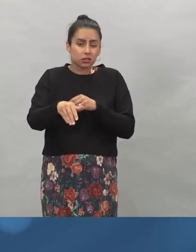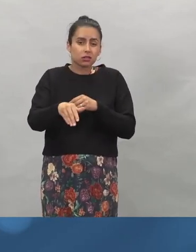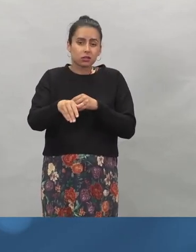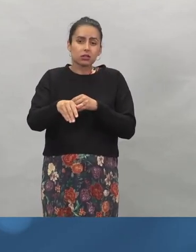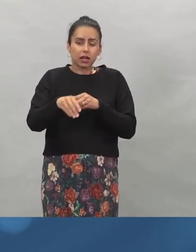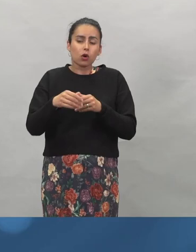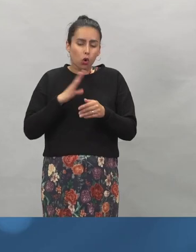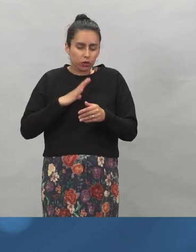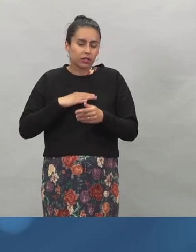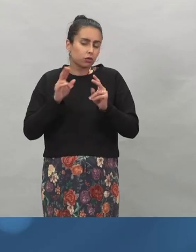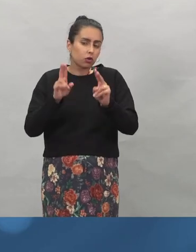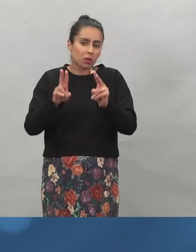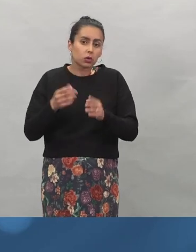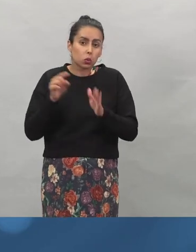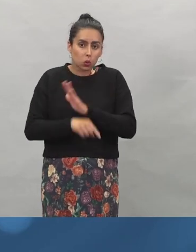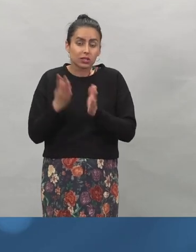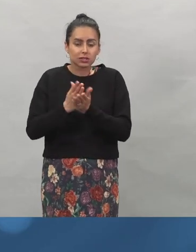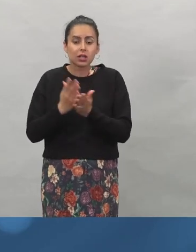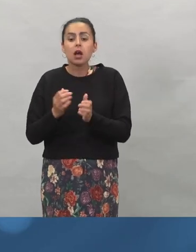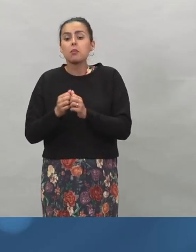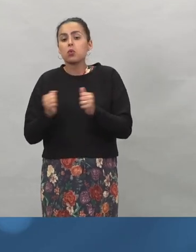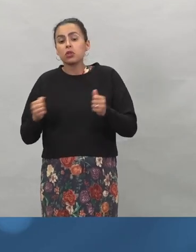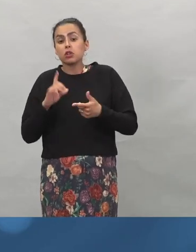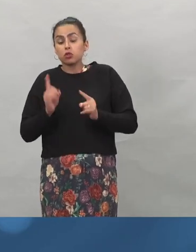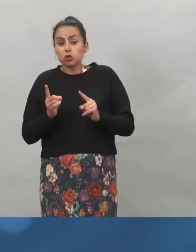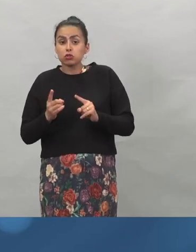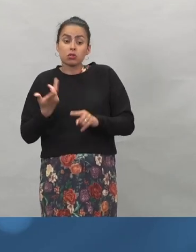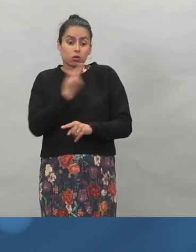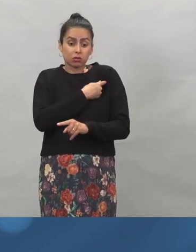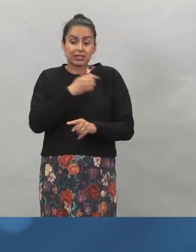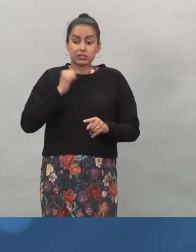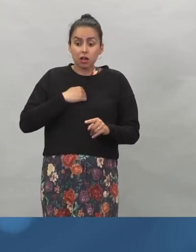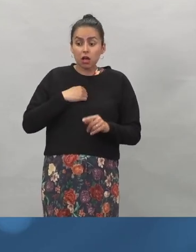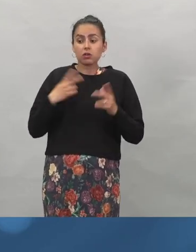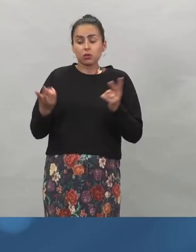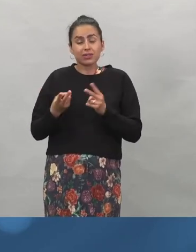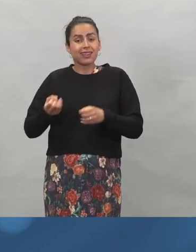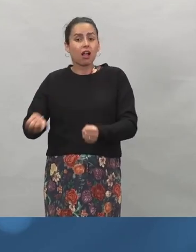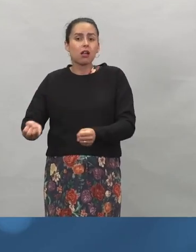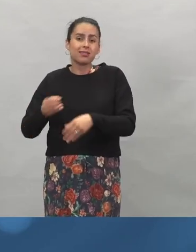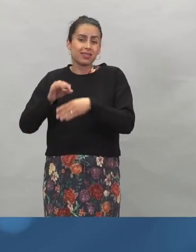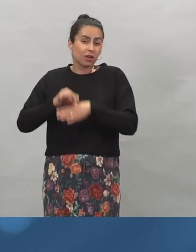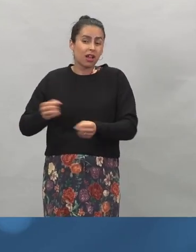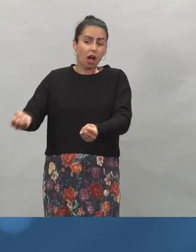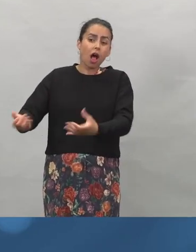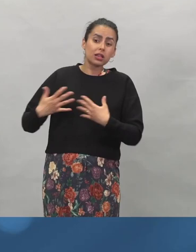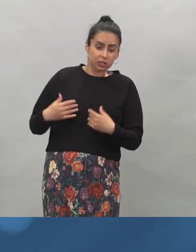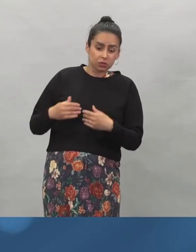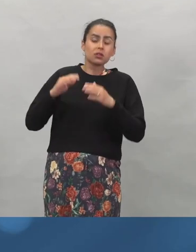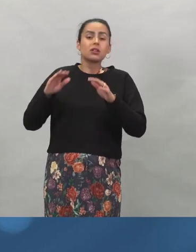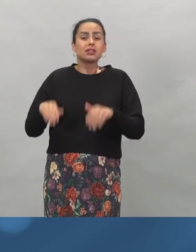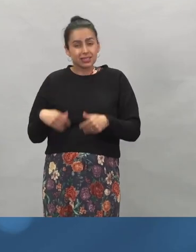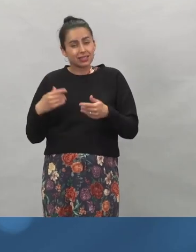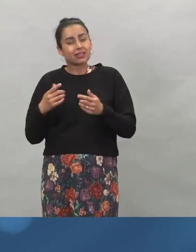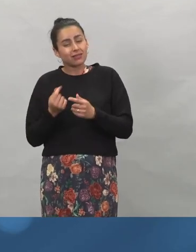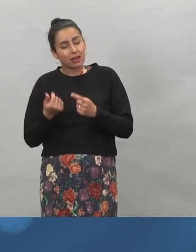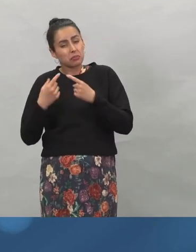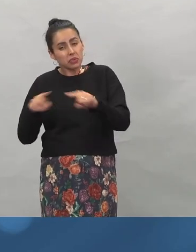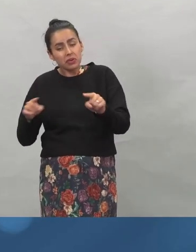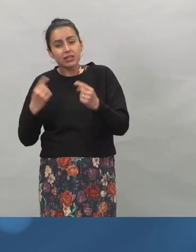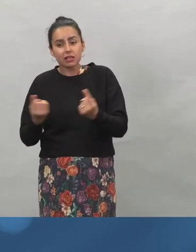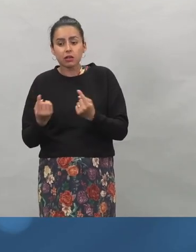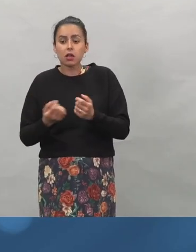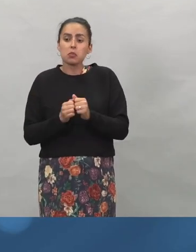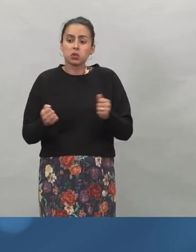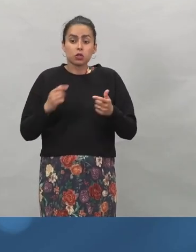asia, että jos tietää myös samalla, kun on saanut sen rokotteen, että tämä on altistunut taudille, niin sitten tämä kysymys on vähän toisen näköinen. Mutta jos ei ole